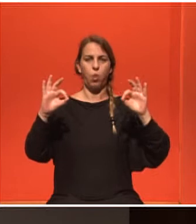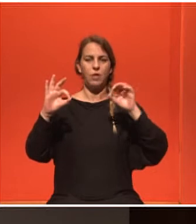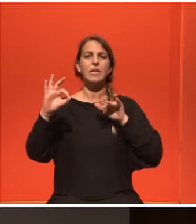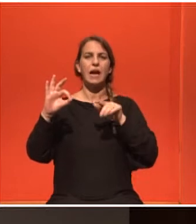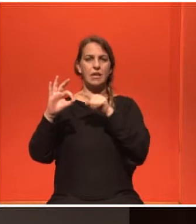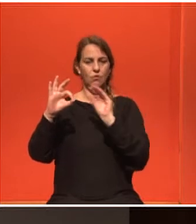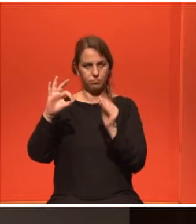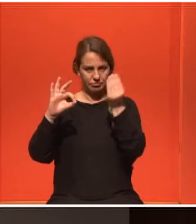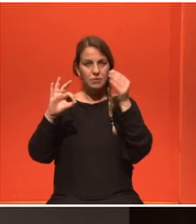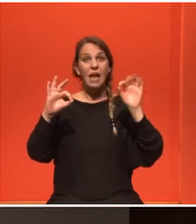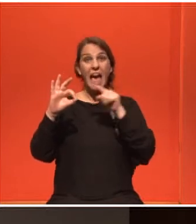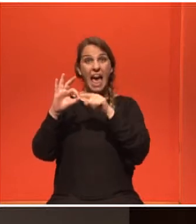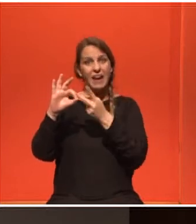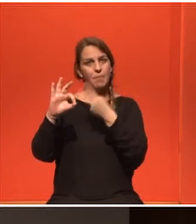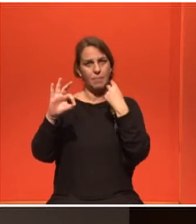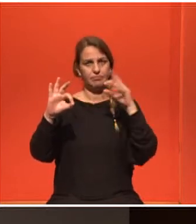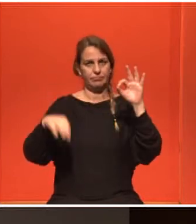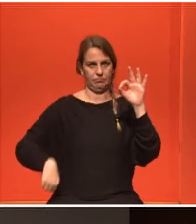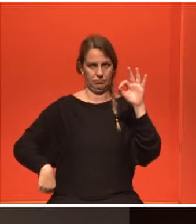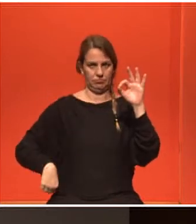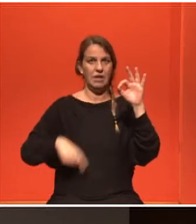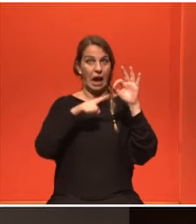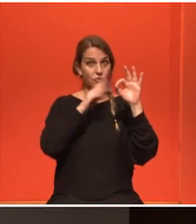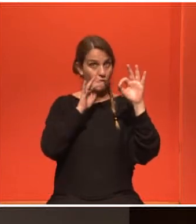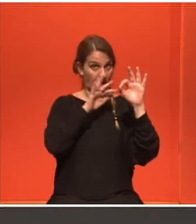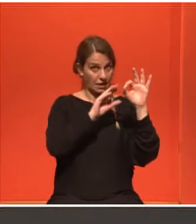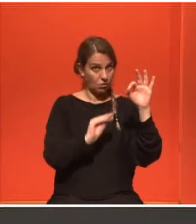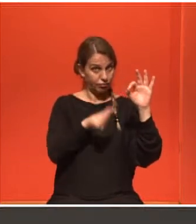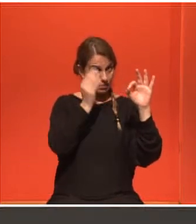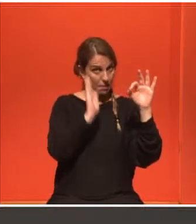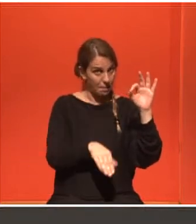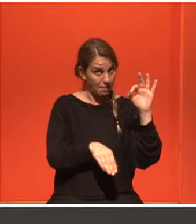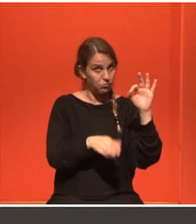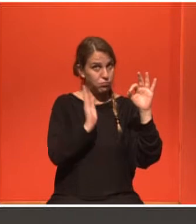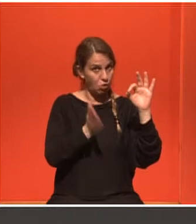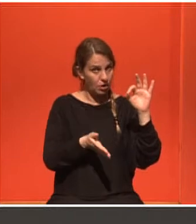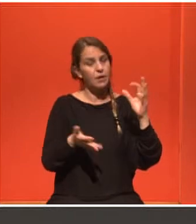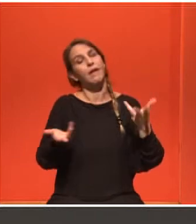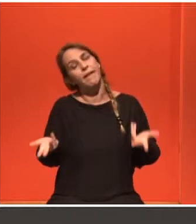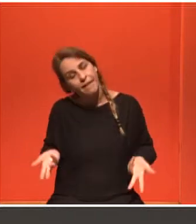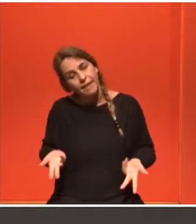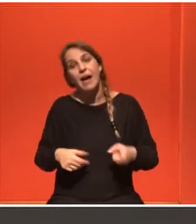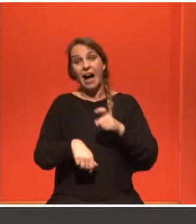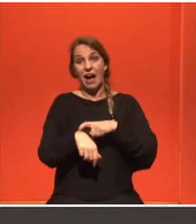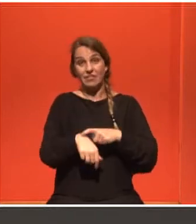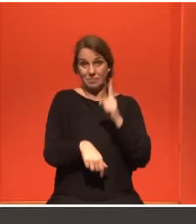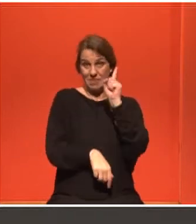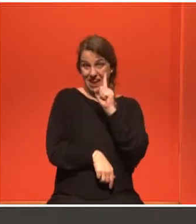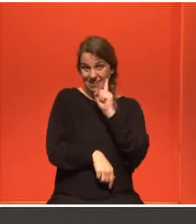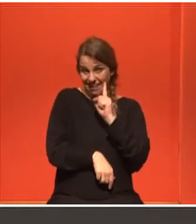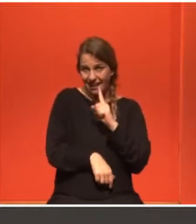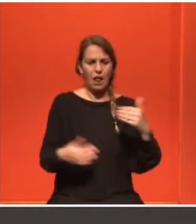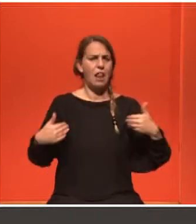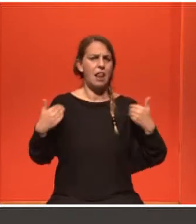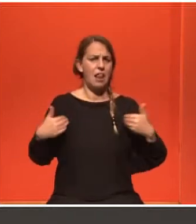καρκίνο στη συνέχεια? Ναι. Όλες οι γυναίκες που φανίζουν οποιοδήποτε καρκίνο σε νεαρή ηλικία, είτε είναι εφηβική